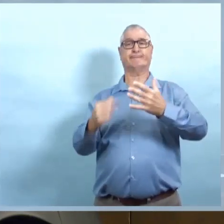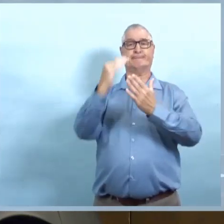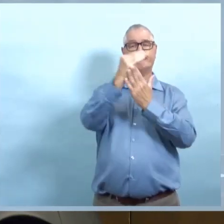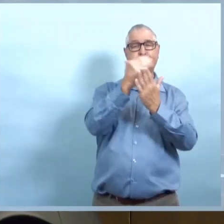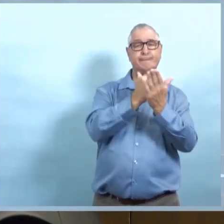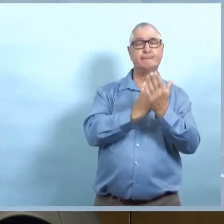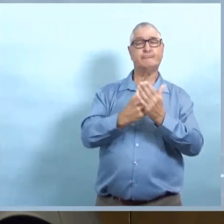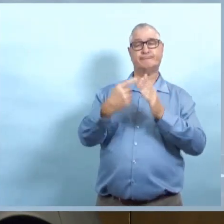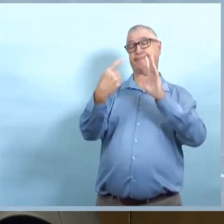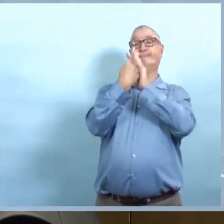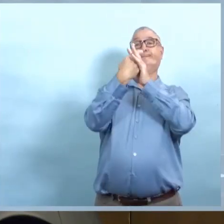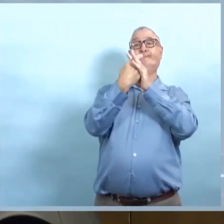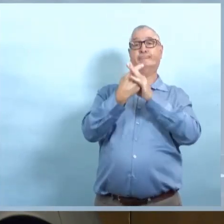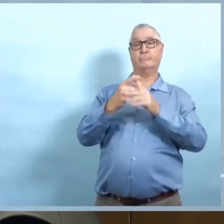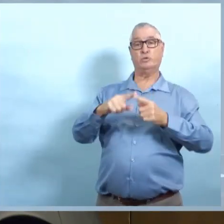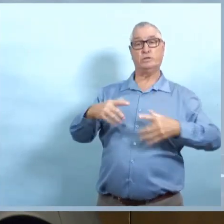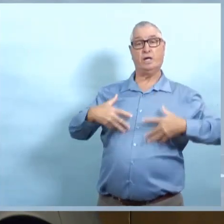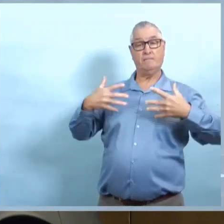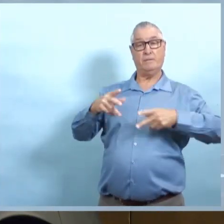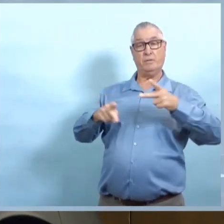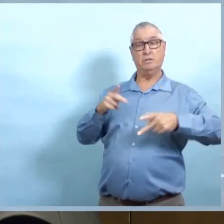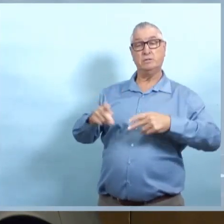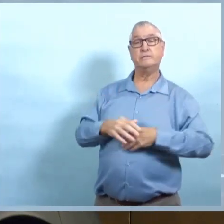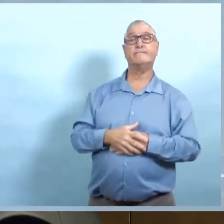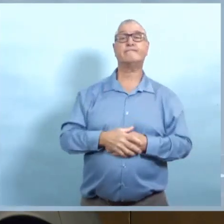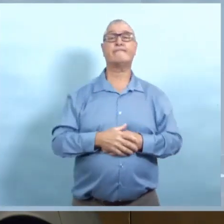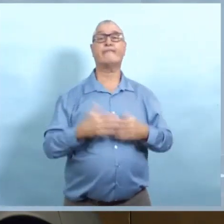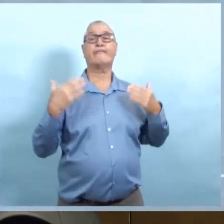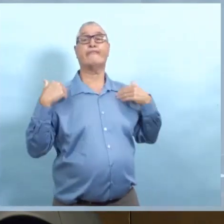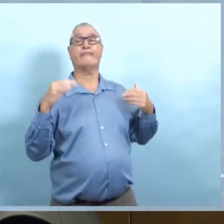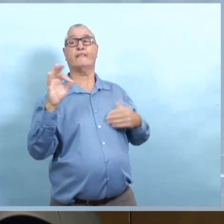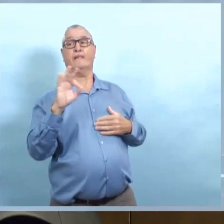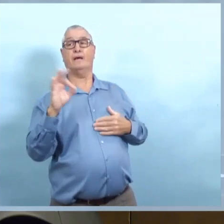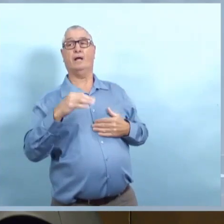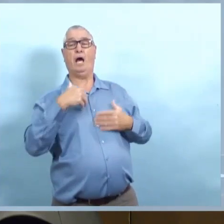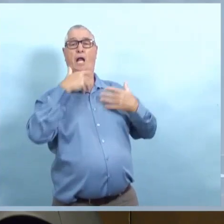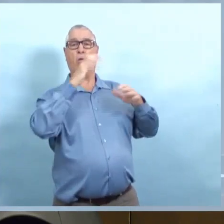et suivi pour le ministre, êtes-vous confiant que le message